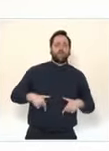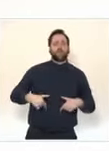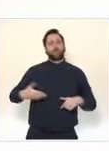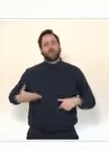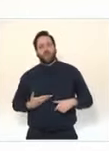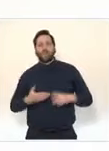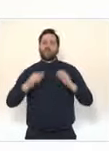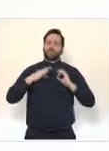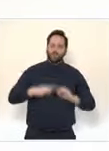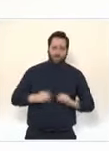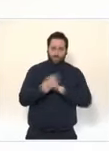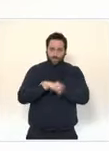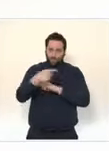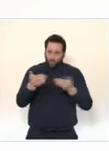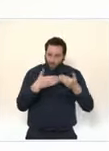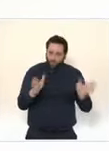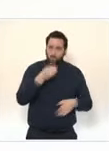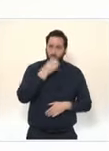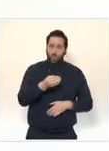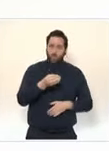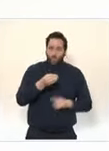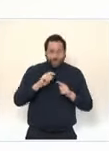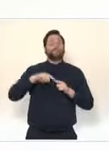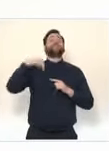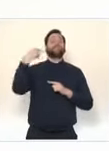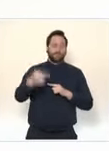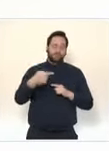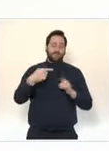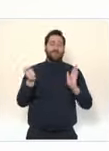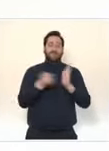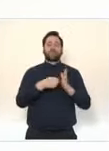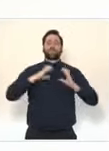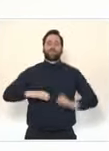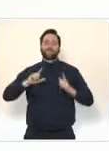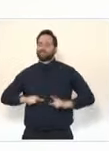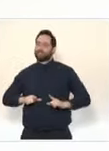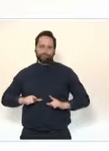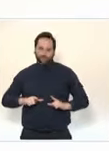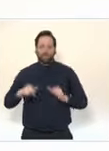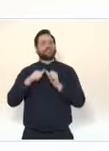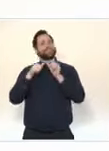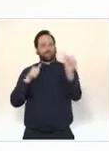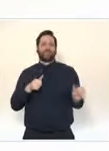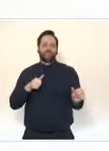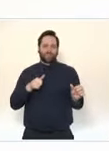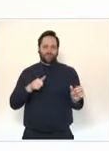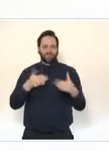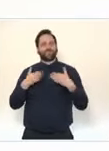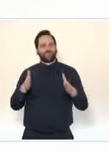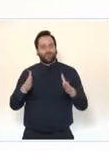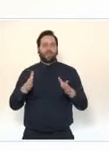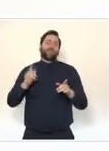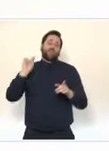les collèges et les lycées reprendront en distanciel, puis normalement, à partir du 3 mai, en présentiel,